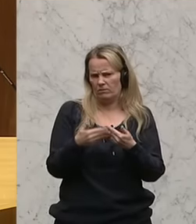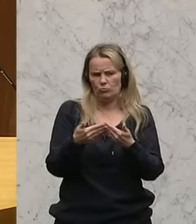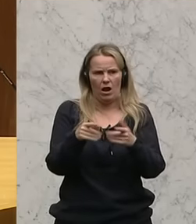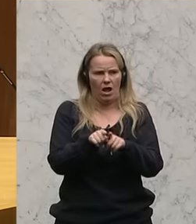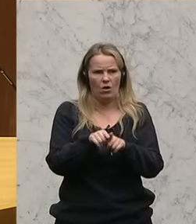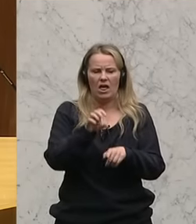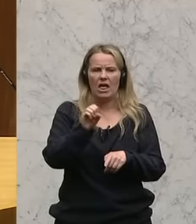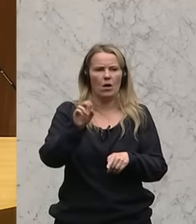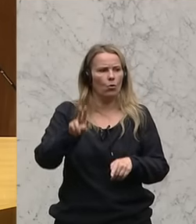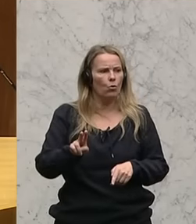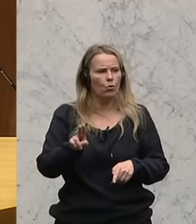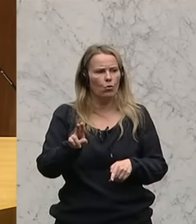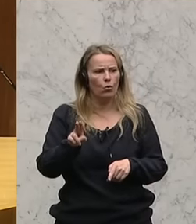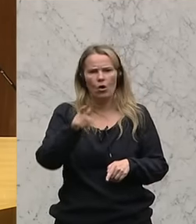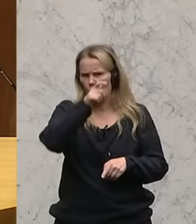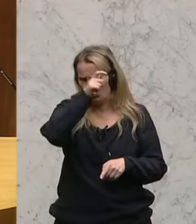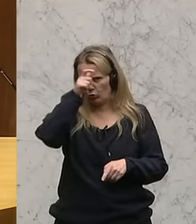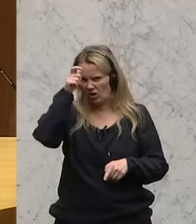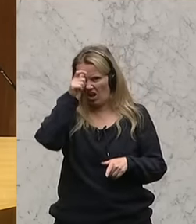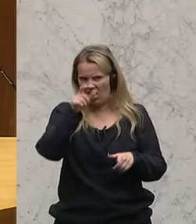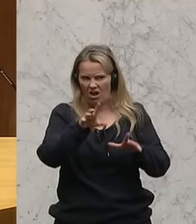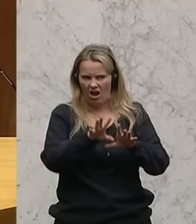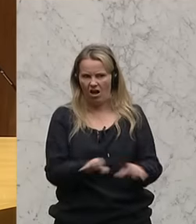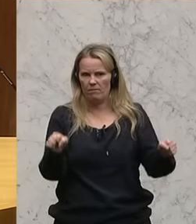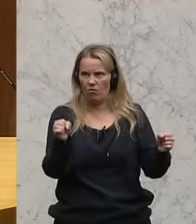EU-Türkei-Deal.